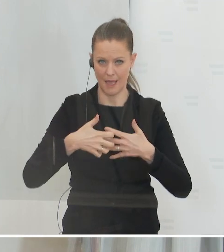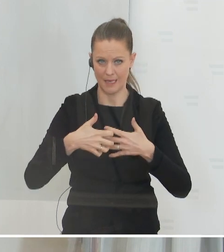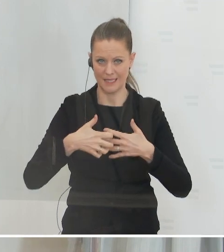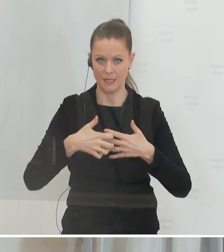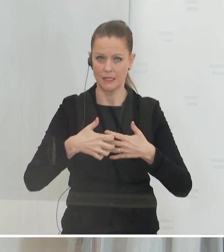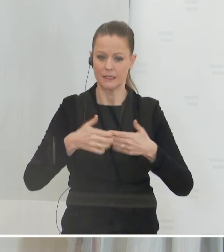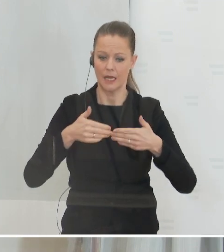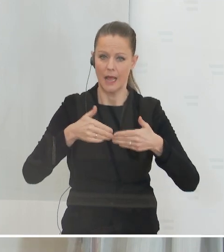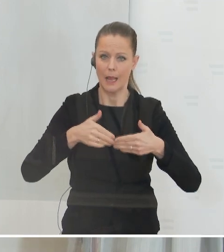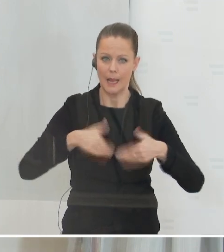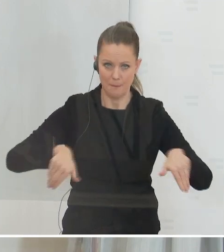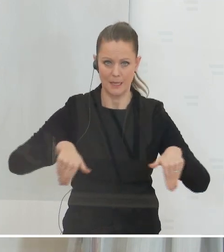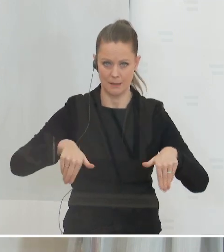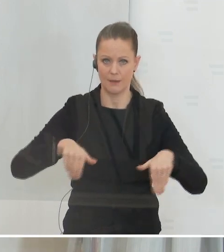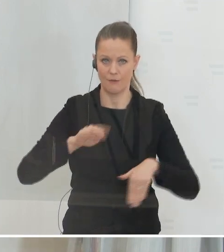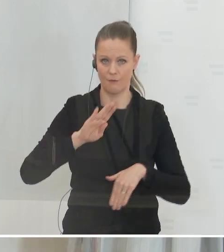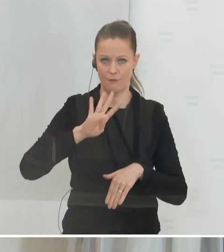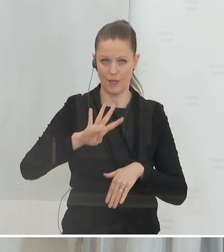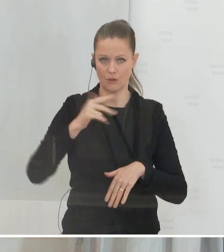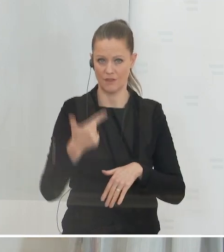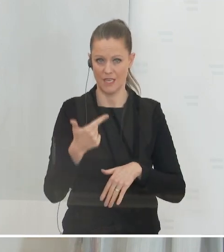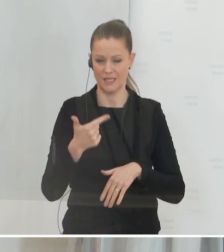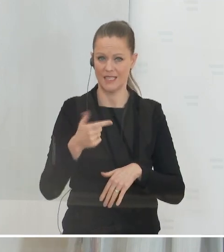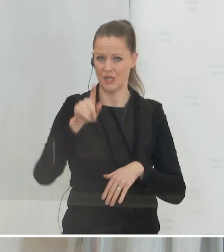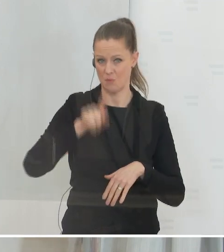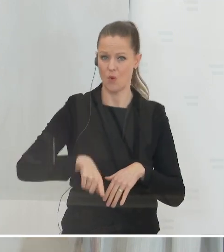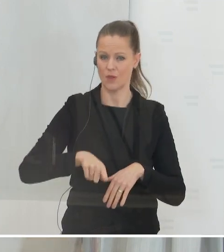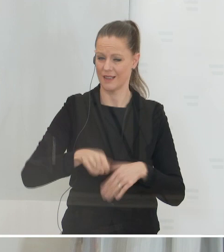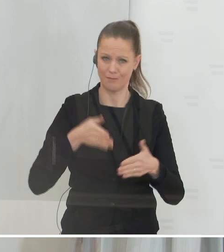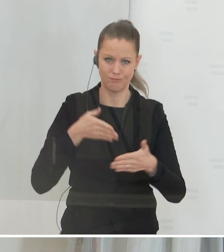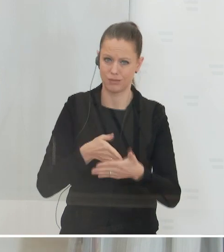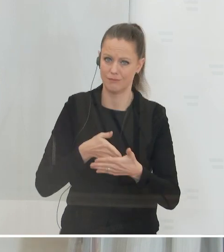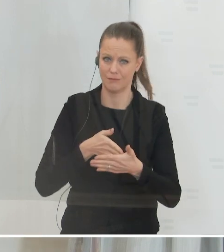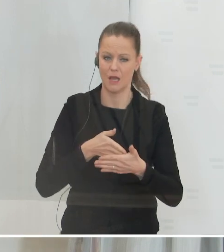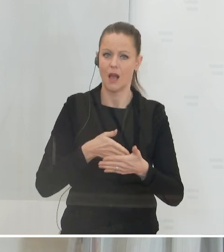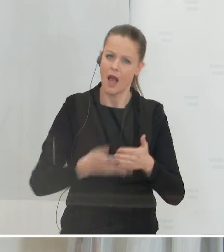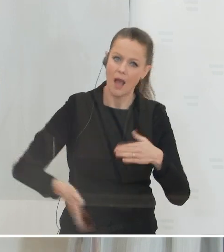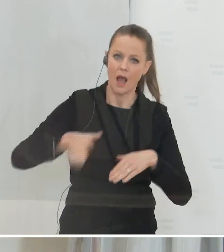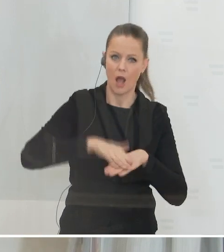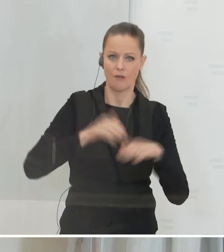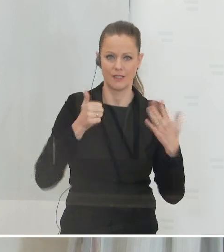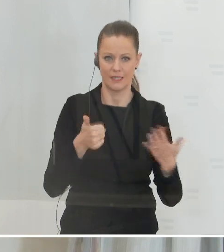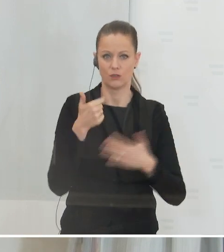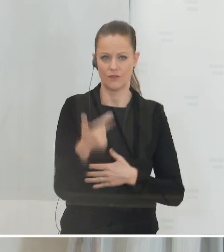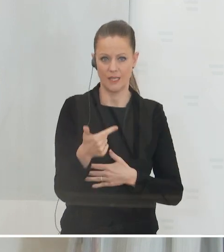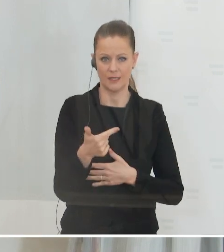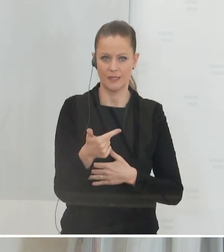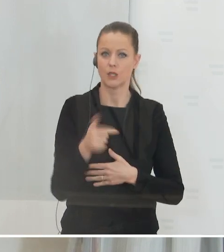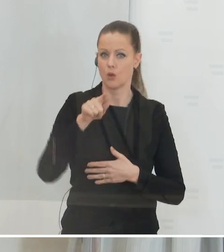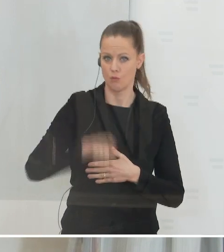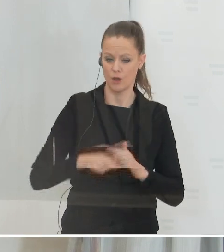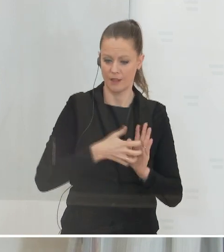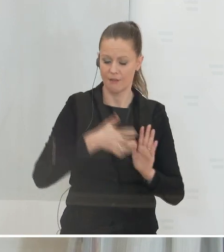Grenze stoßen würden dieser 24 Monate. Diese 24 Monate werden auf 26 Monate erhöht. Das wird heute im Ministerrat